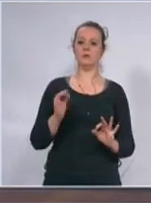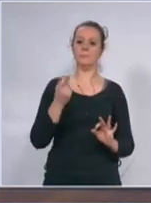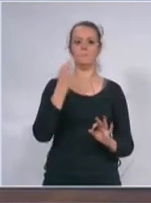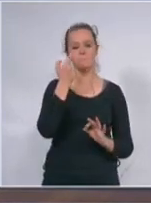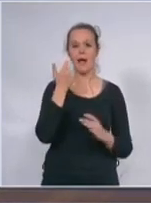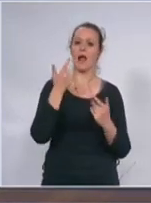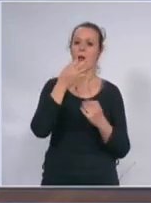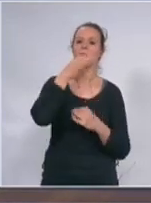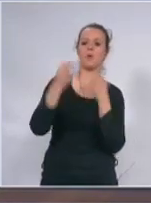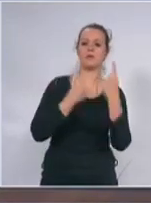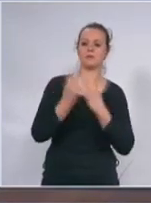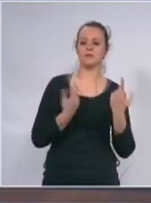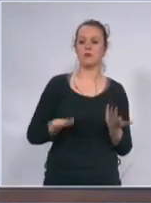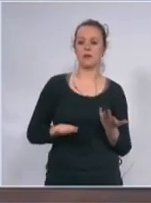tunela